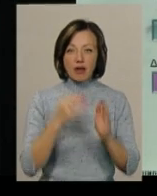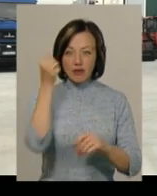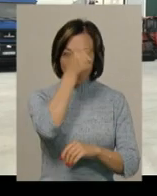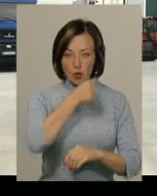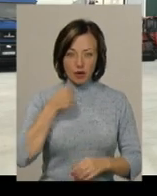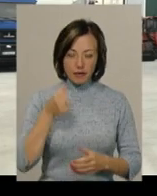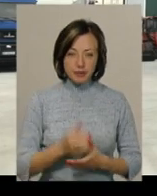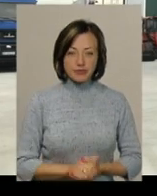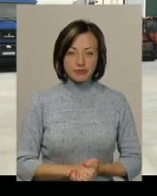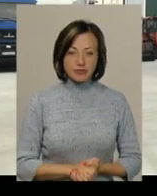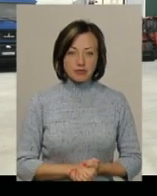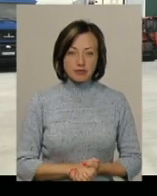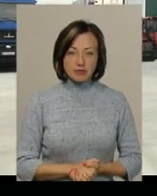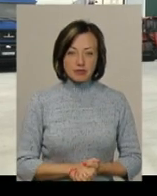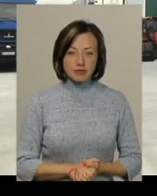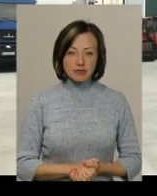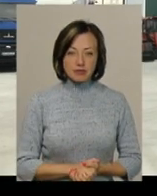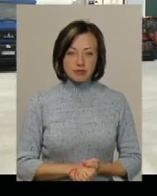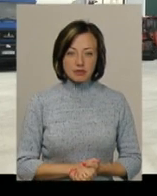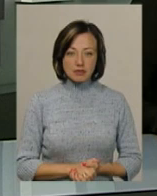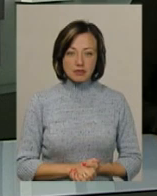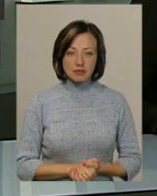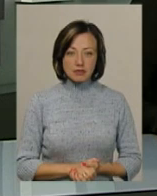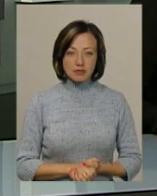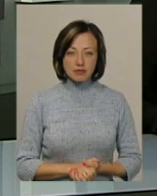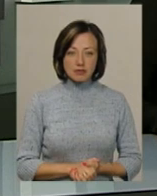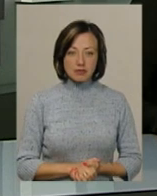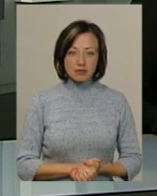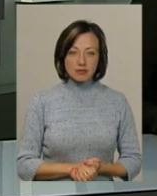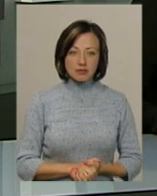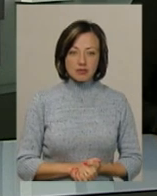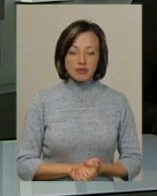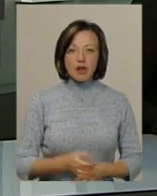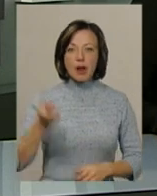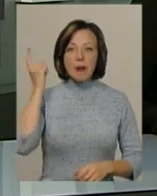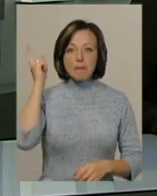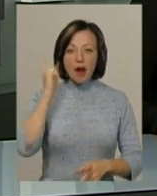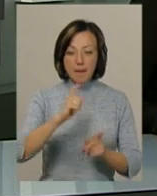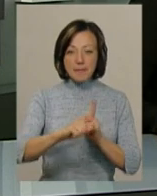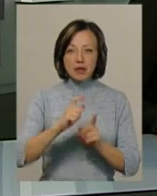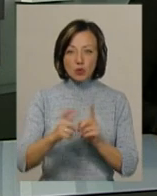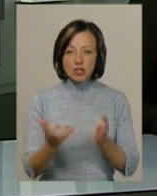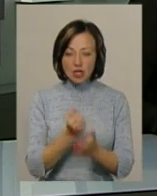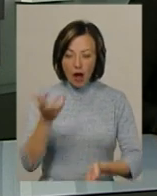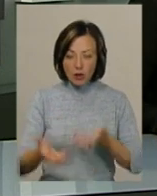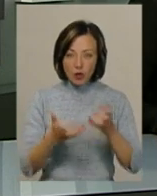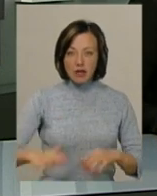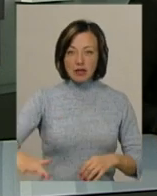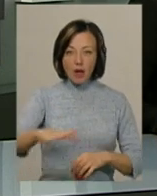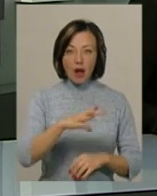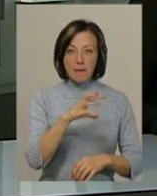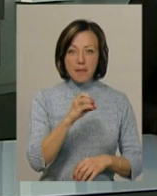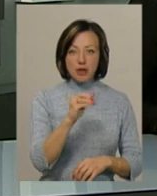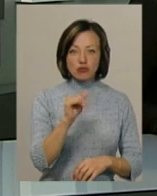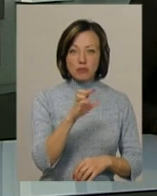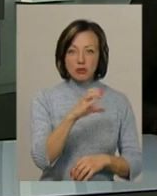Світлана Русіна, Володимир Паламар, новини Поділяцентр. «Пра-патрон» знайшли археологи на території Меджибіської фортеці.